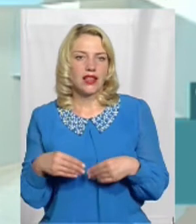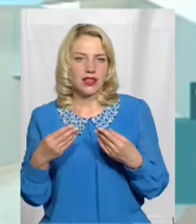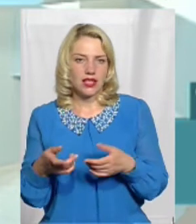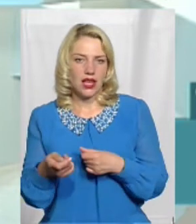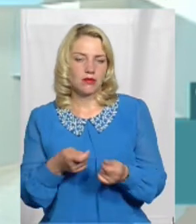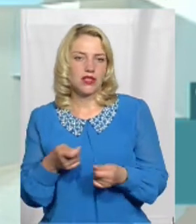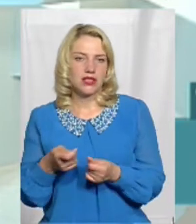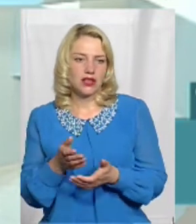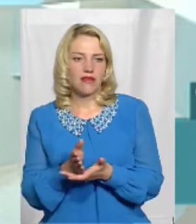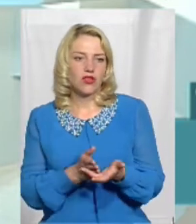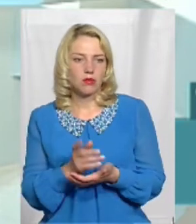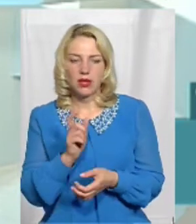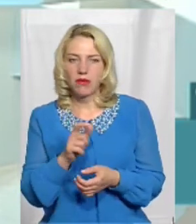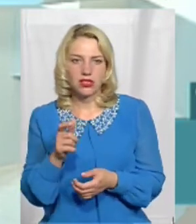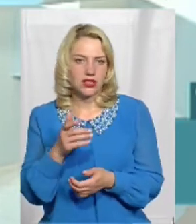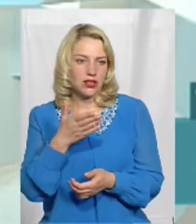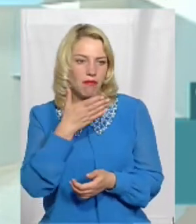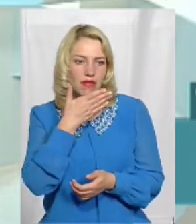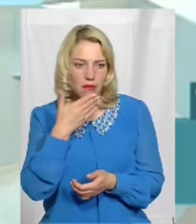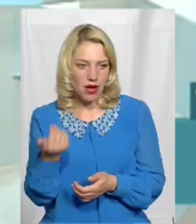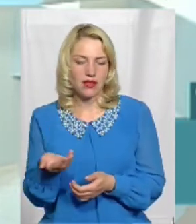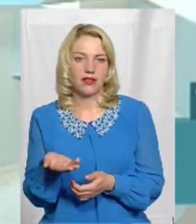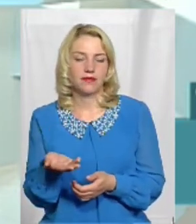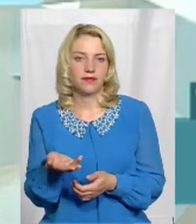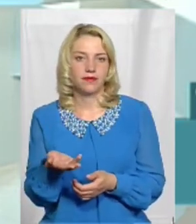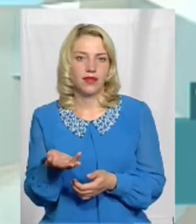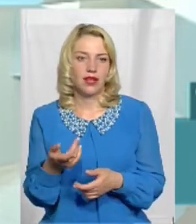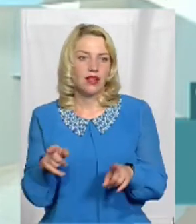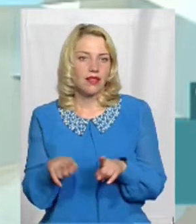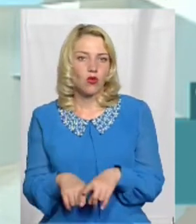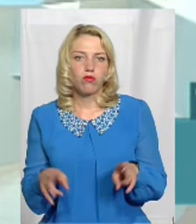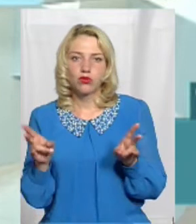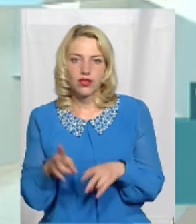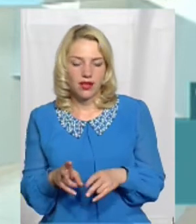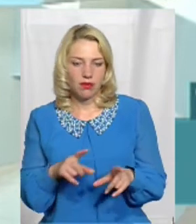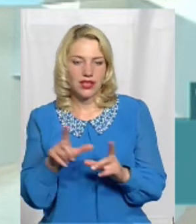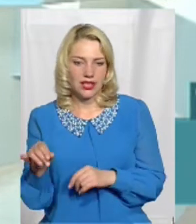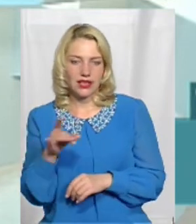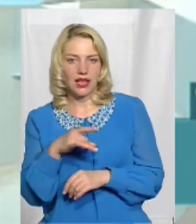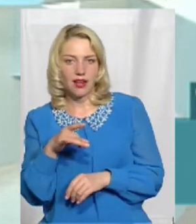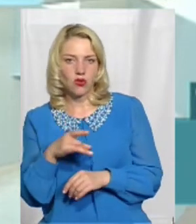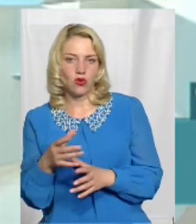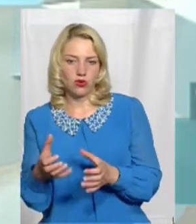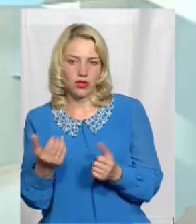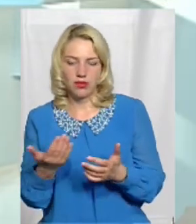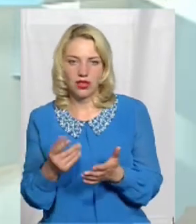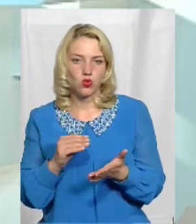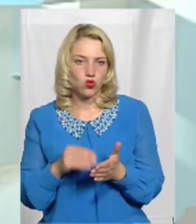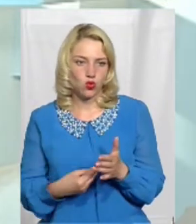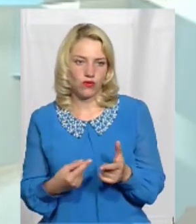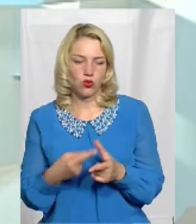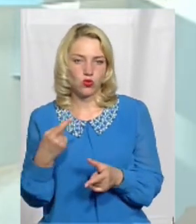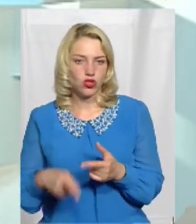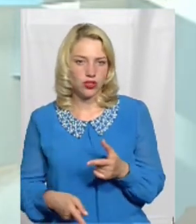І мешканцям, в принципі, немає такої потреби їхати в район Отримувати якусь довідку,